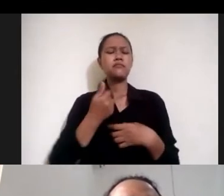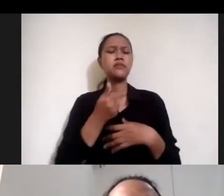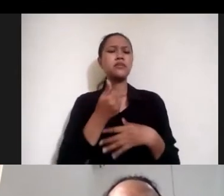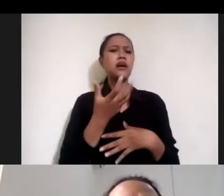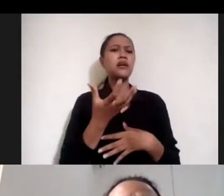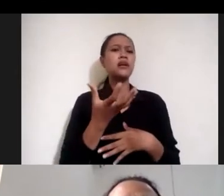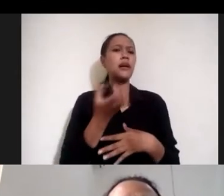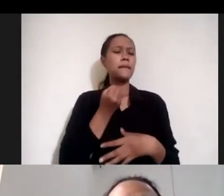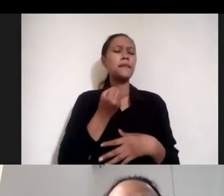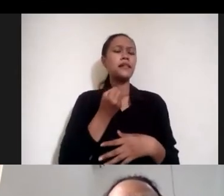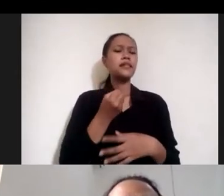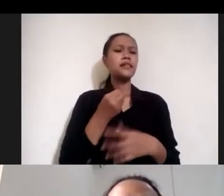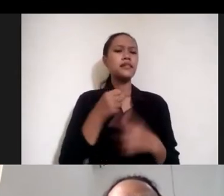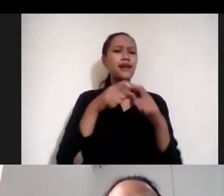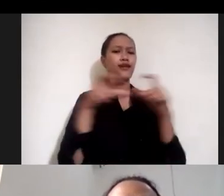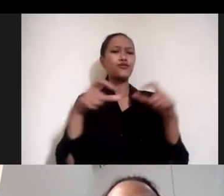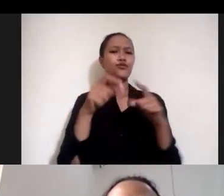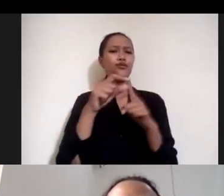kartu prakerja.